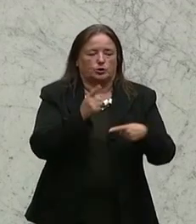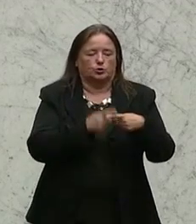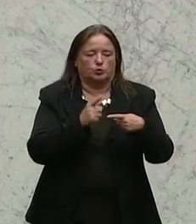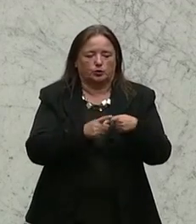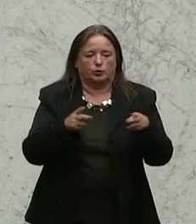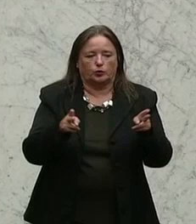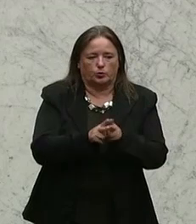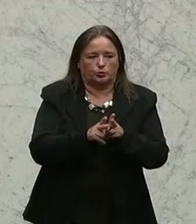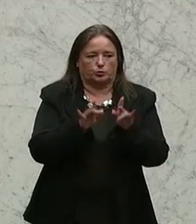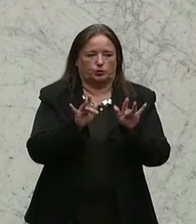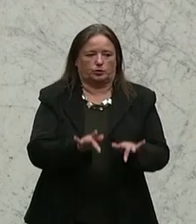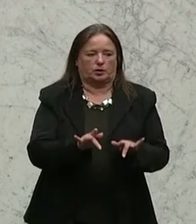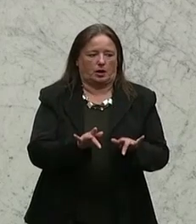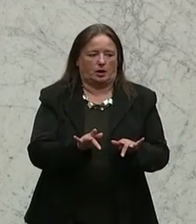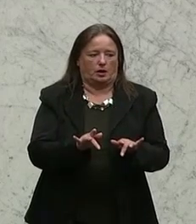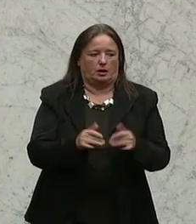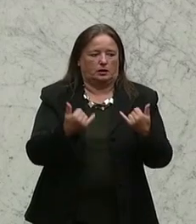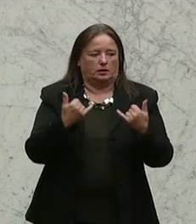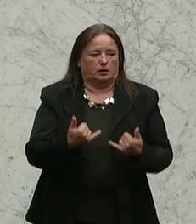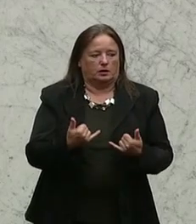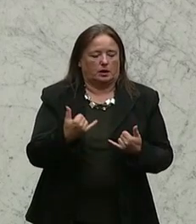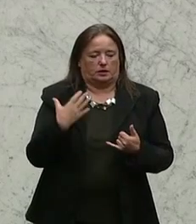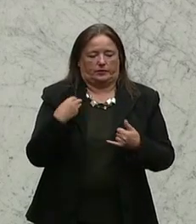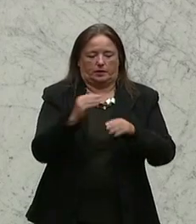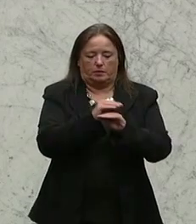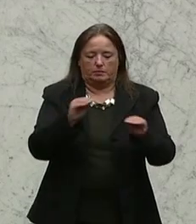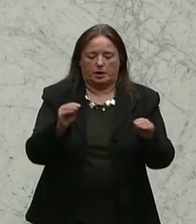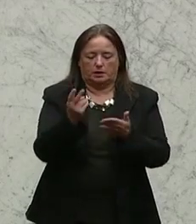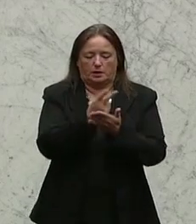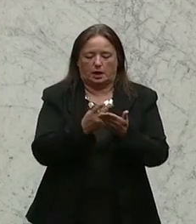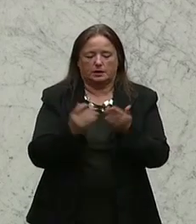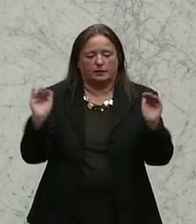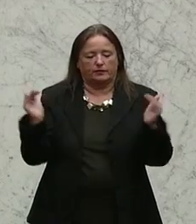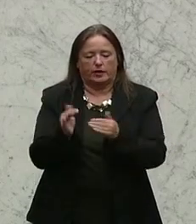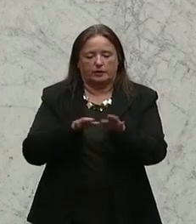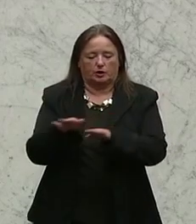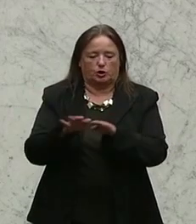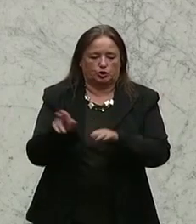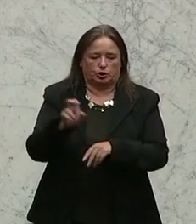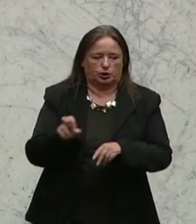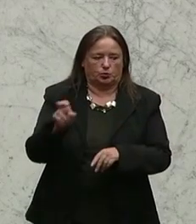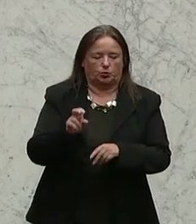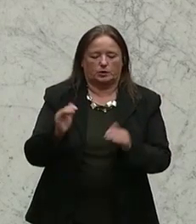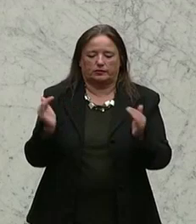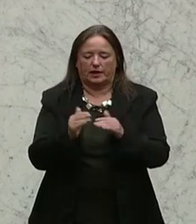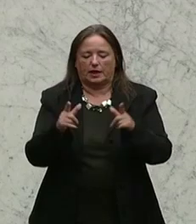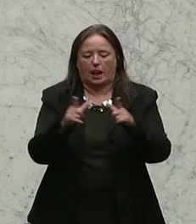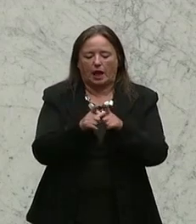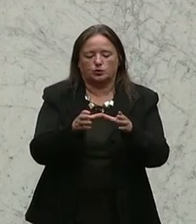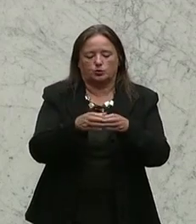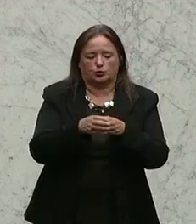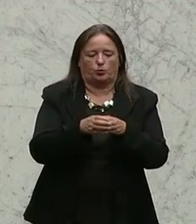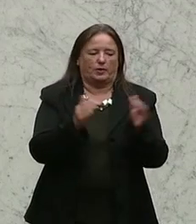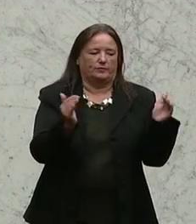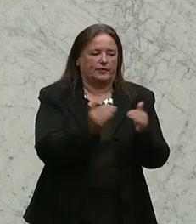gekürzt werden, dass es gerade wieder in den Medien gewesen, dass es weniger Skikurse etwa geben soll, dass es weniger Leistungs und Neigungsgruppen